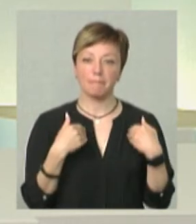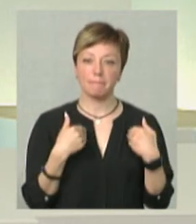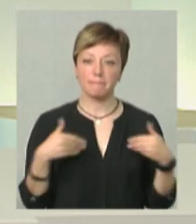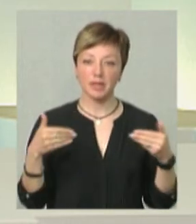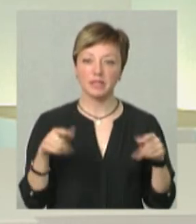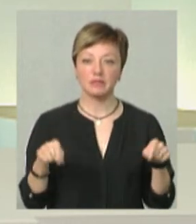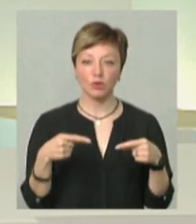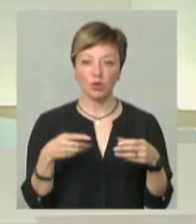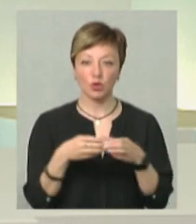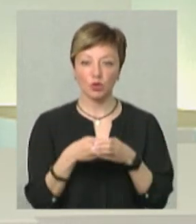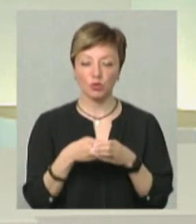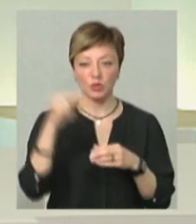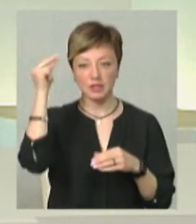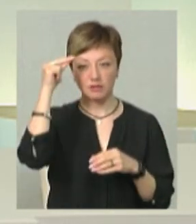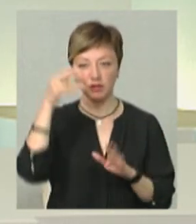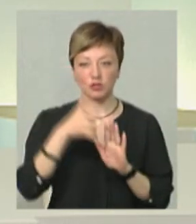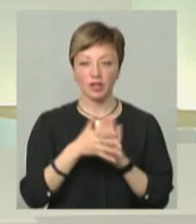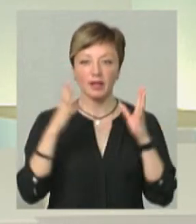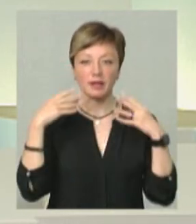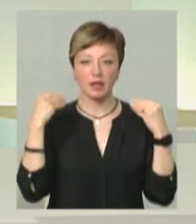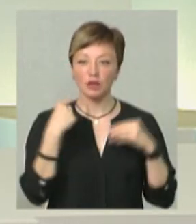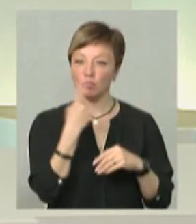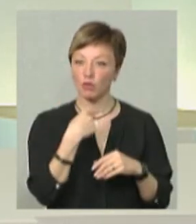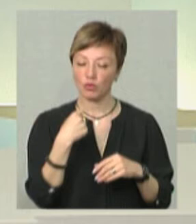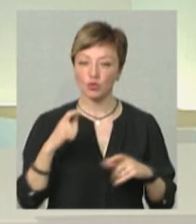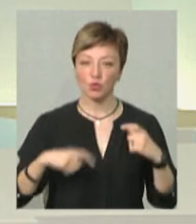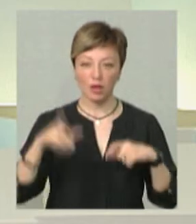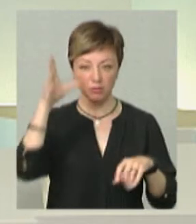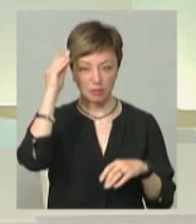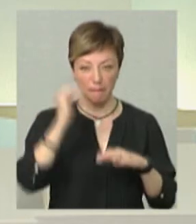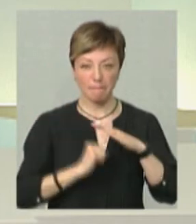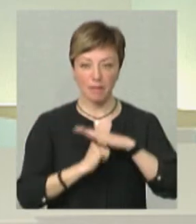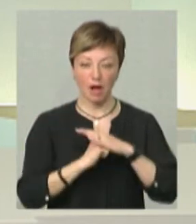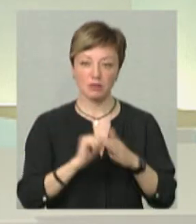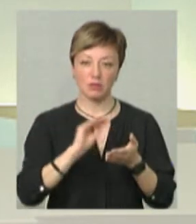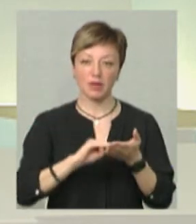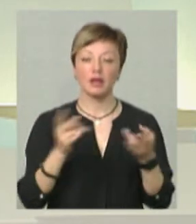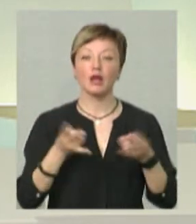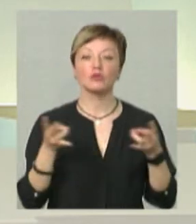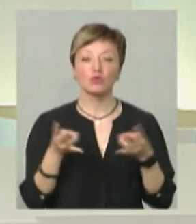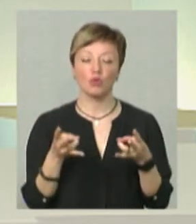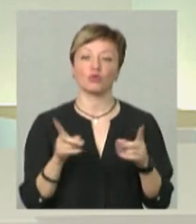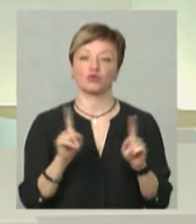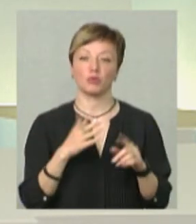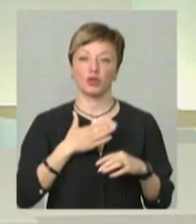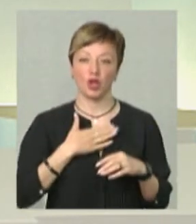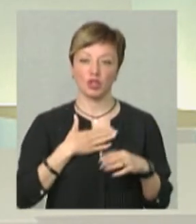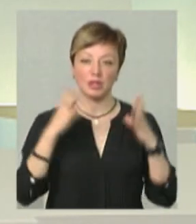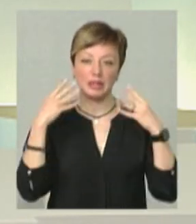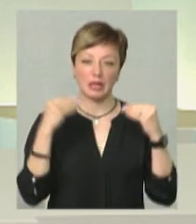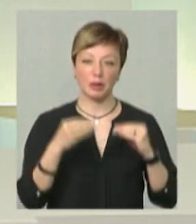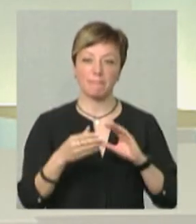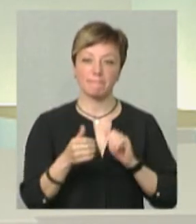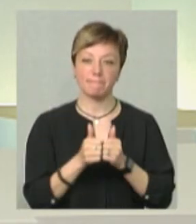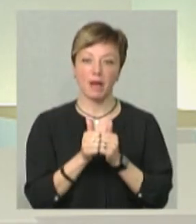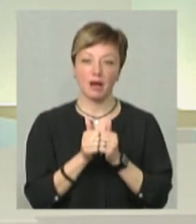створили таку невеличку групу із вивчення нідерландської мови. Студенти освоюють якусь базову граматику. Для чого це? Для того, щоб наші нідерландські